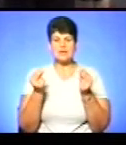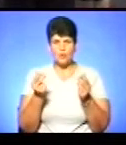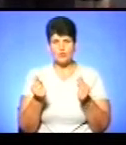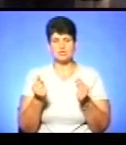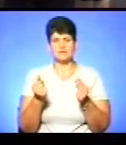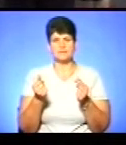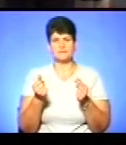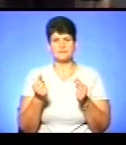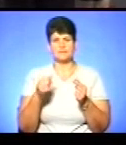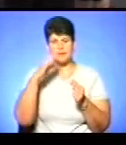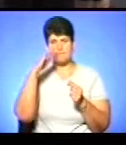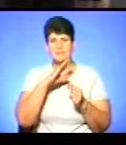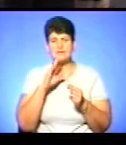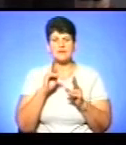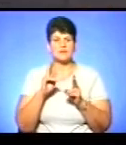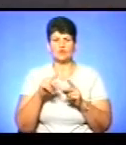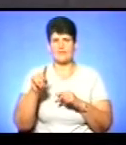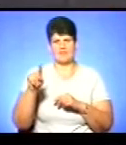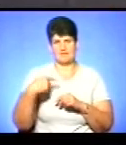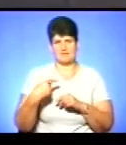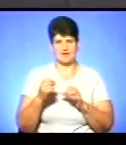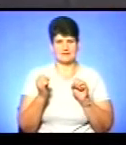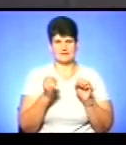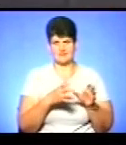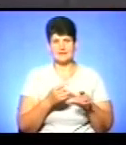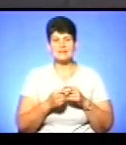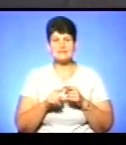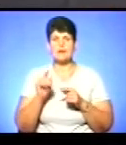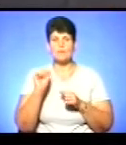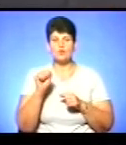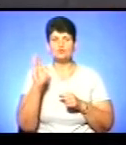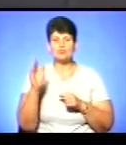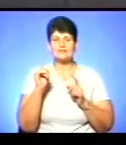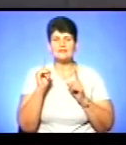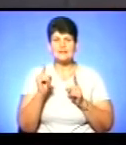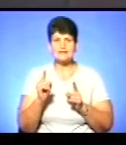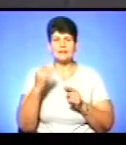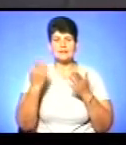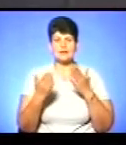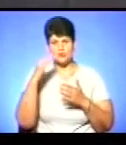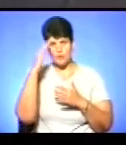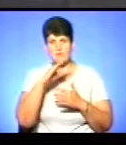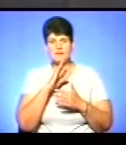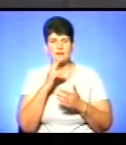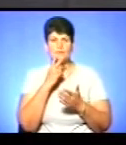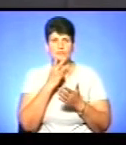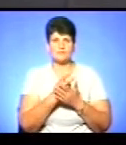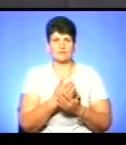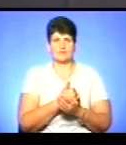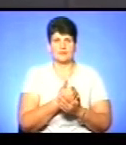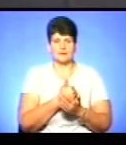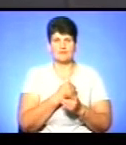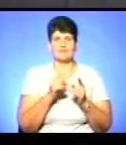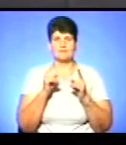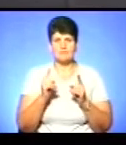ніхто в школах не вимагає здавати. Це може бути тільки, якщо батьки виявлять ініціативу, і тільки